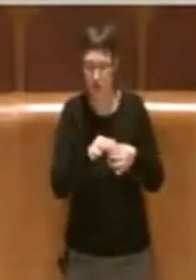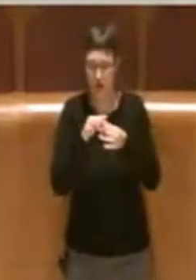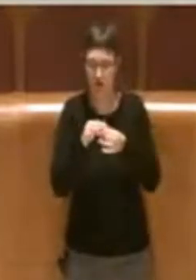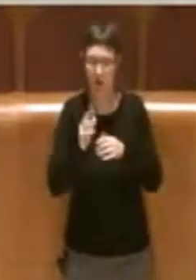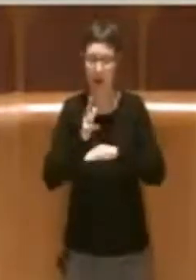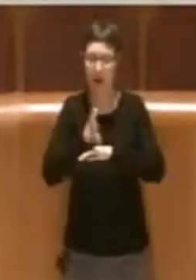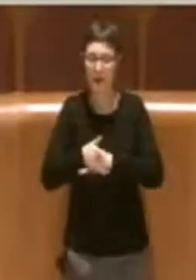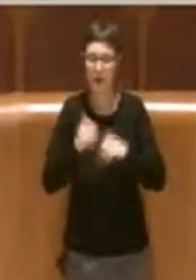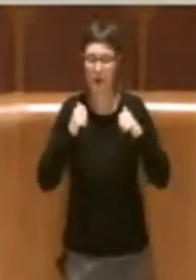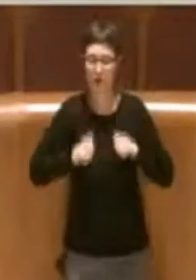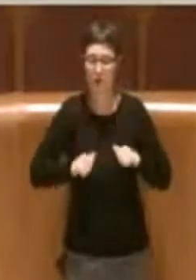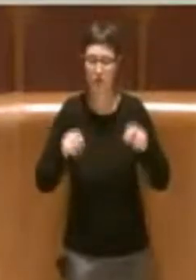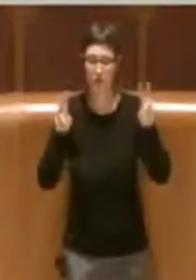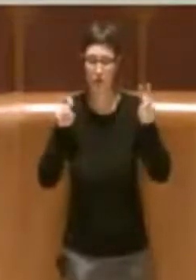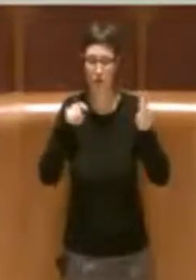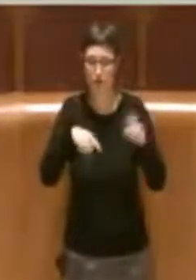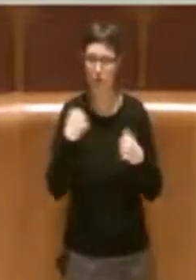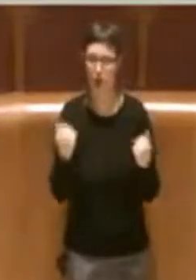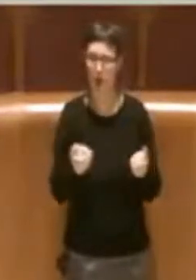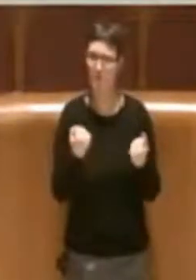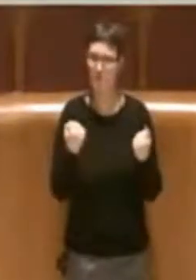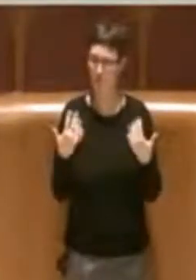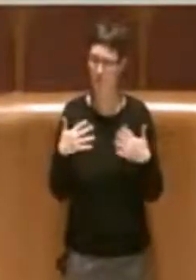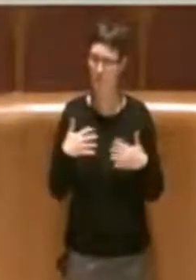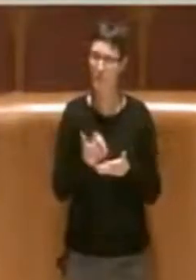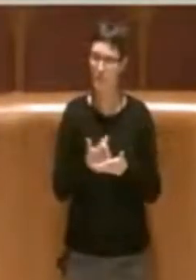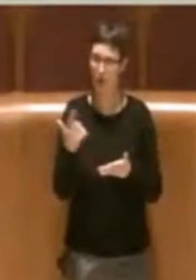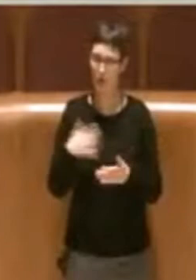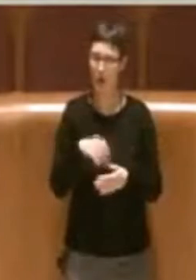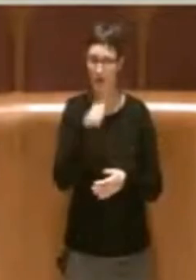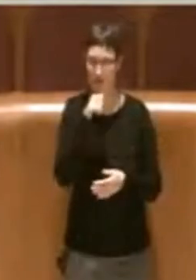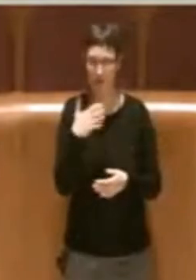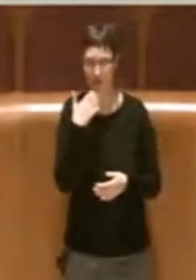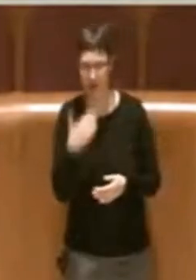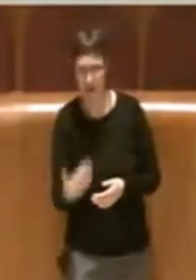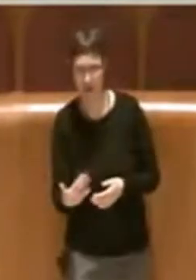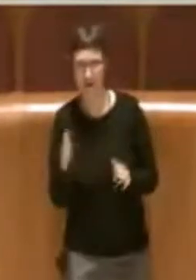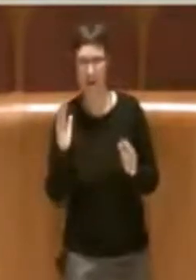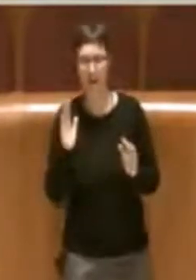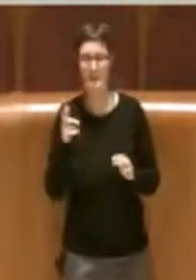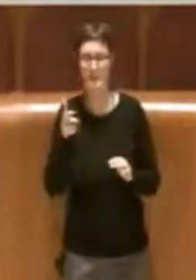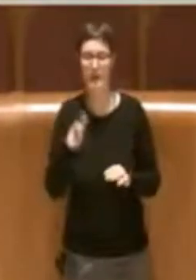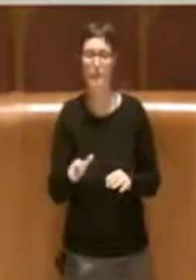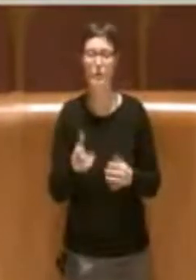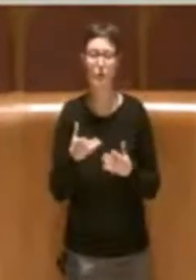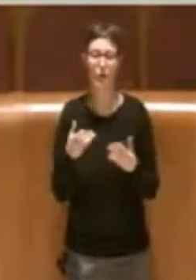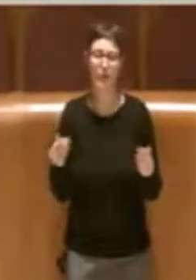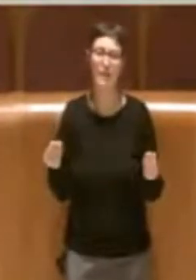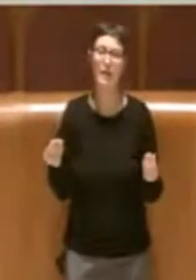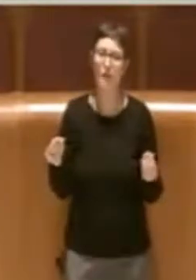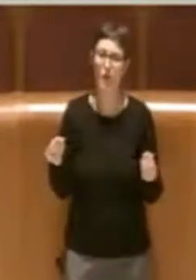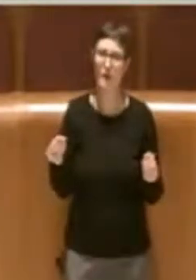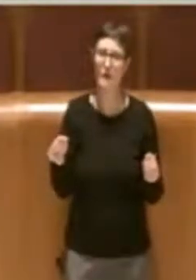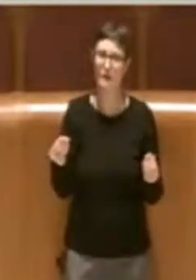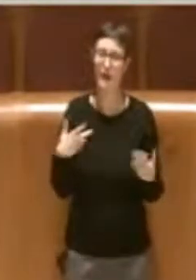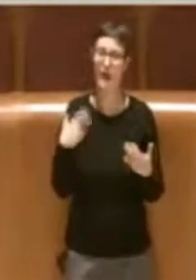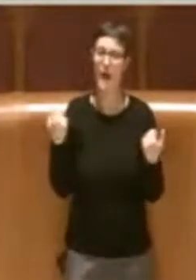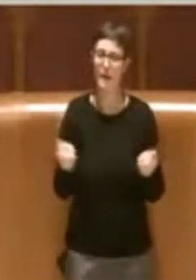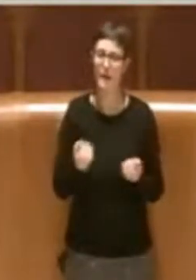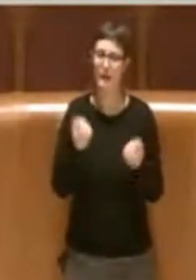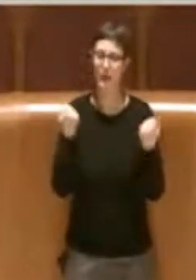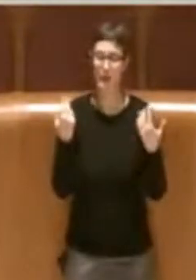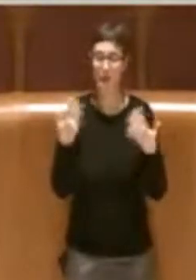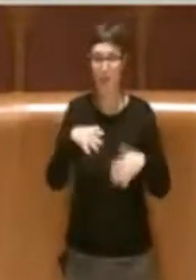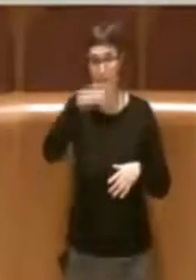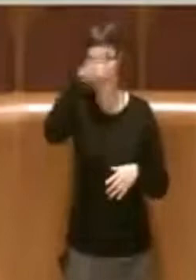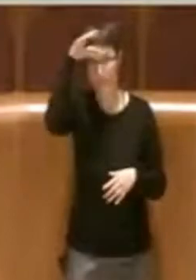importante e vanno anche ringraziati perché si tratta spesso di un'attività estremamente onerosa che